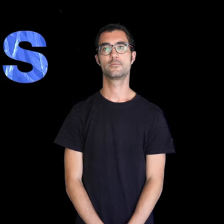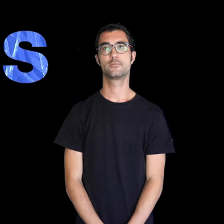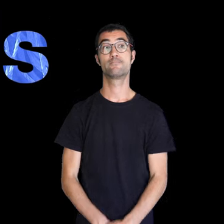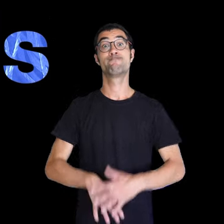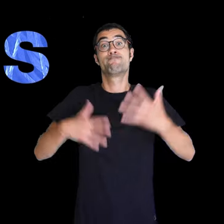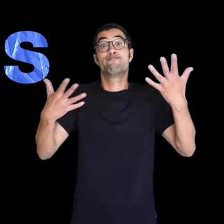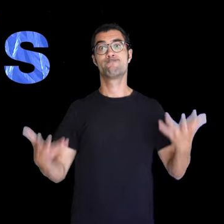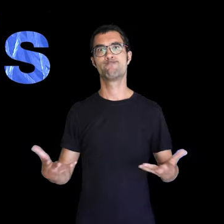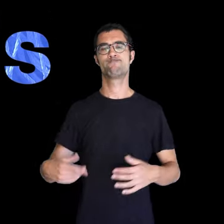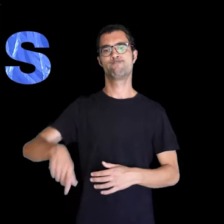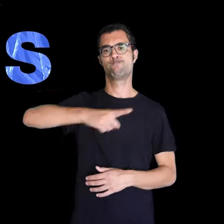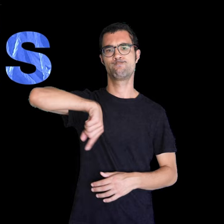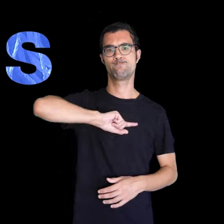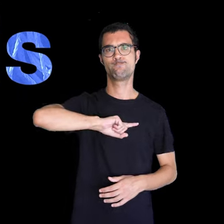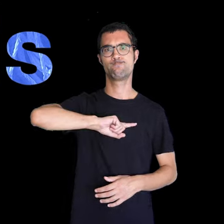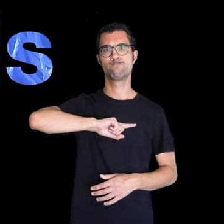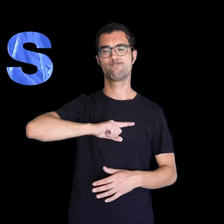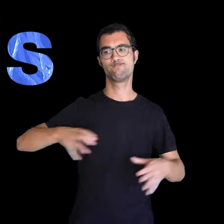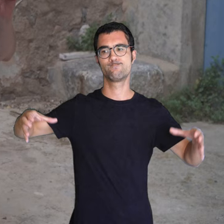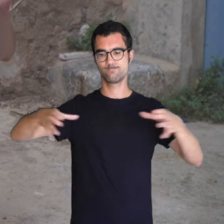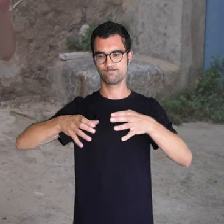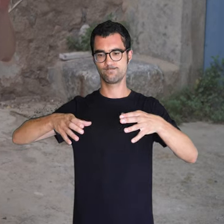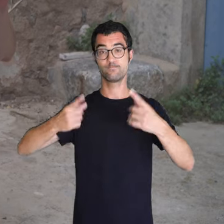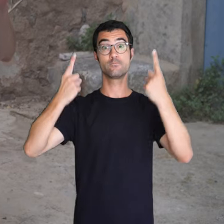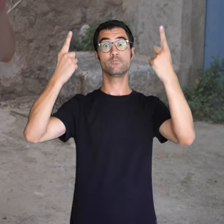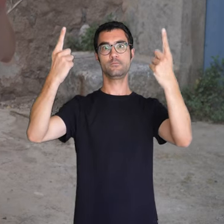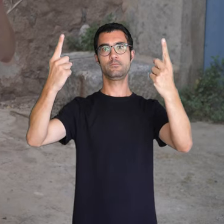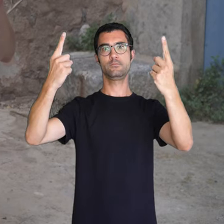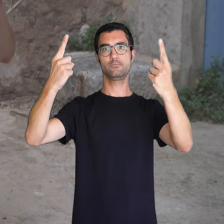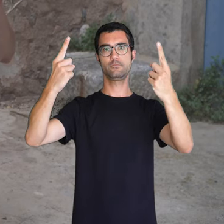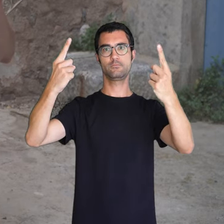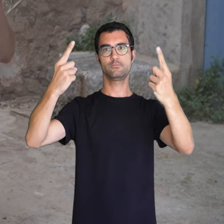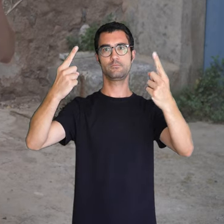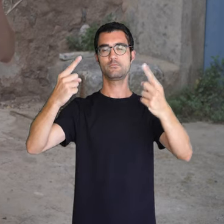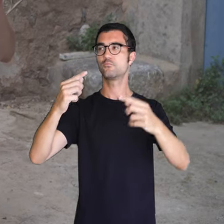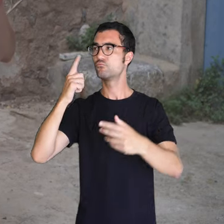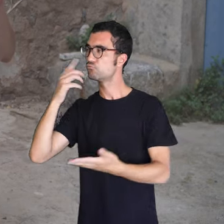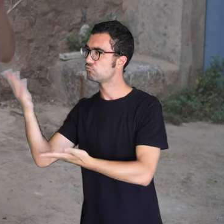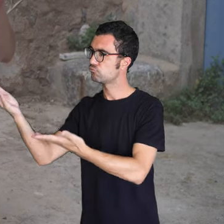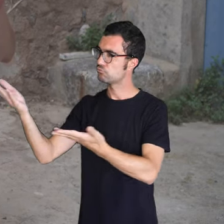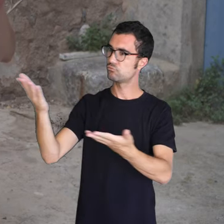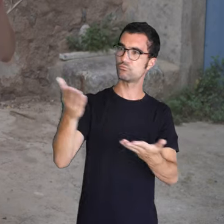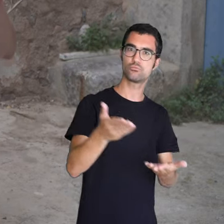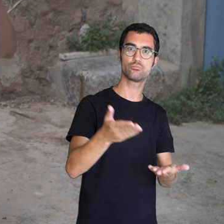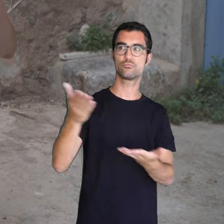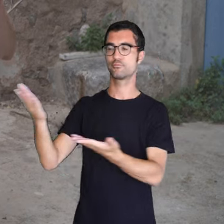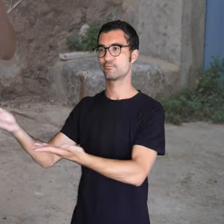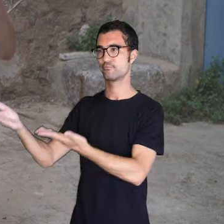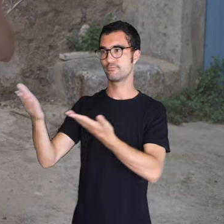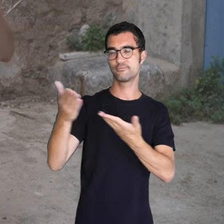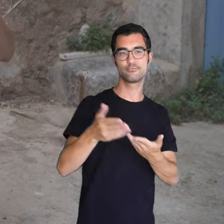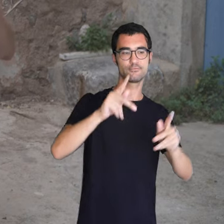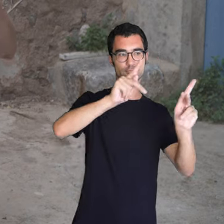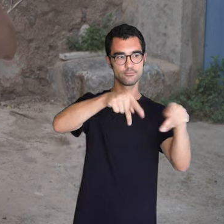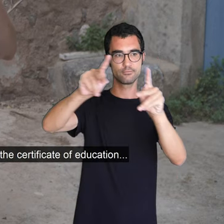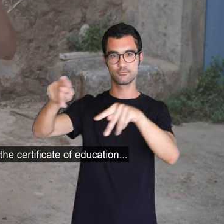resulta que nosaltres varen ser els primers grups que varen examinar sa gent, que varen ser primers que es poden